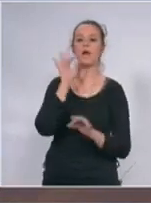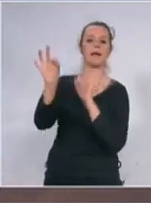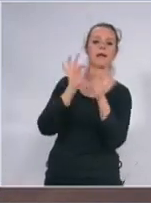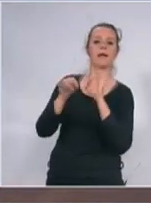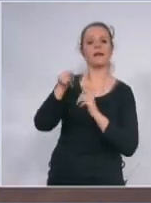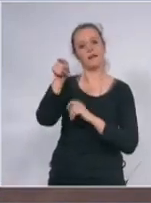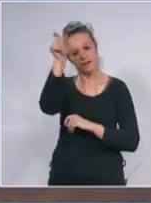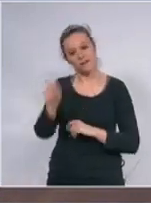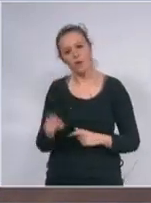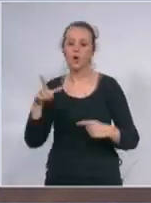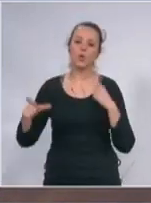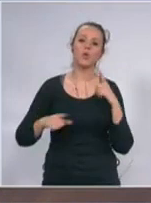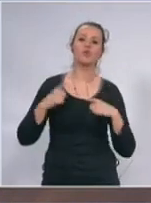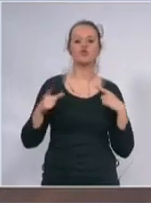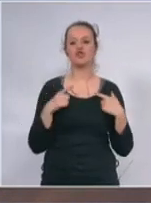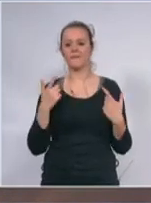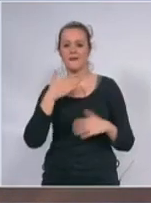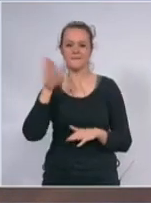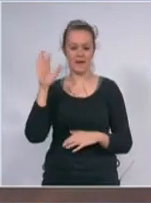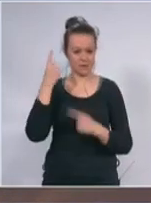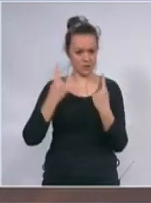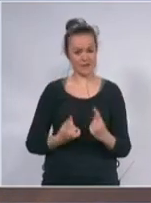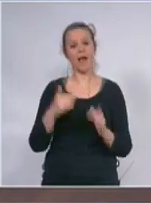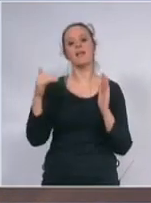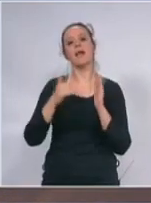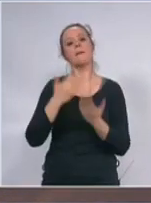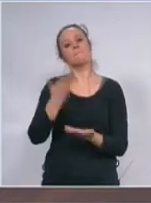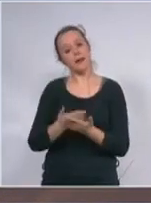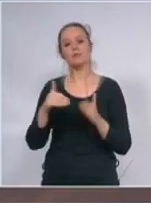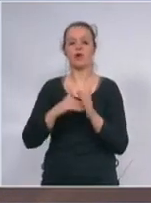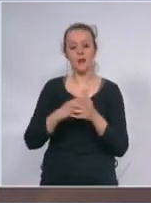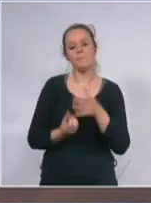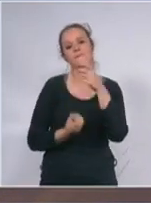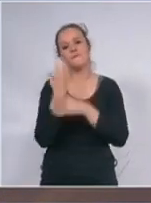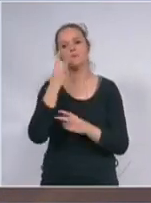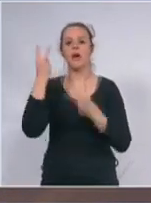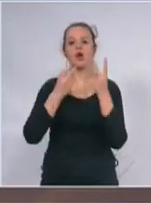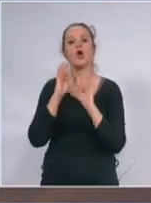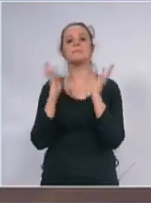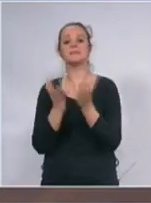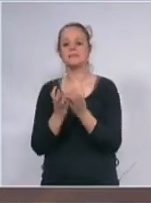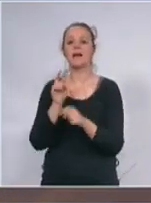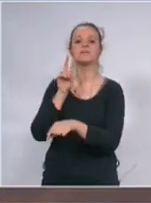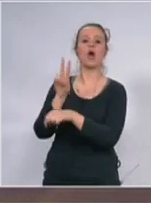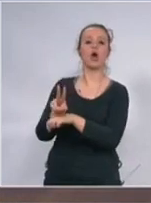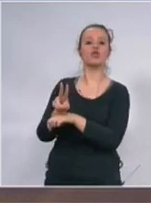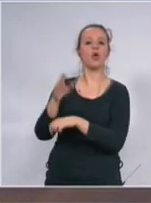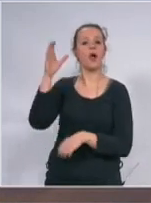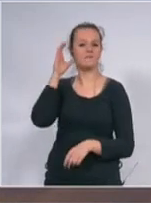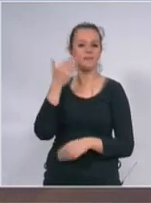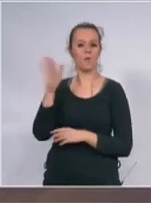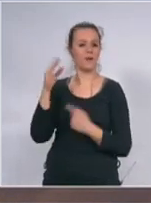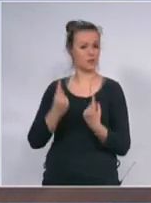trebu formirati komisiju za kontrolu rade vlade u vanrednom stanju Prvo vam kažem nisam to ni čuo Ko je to